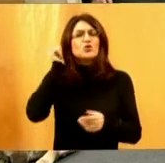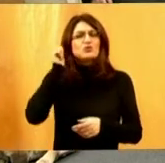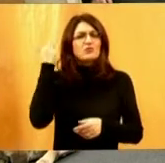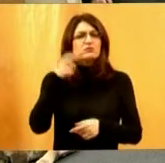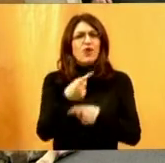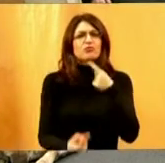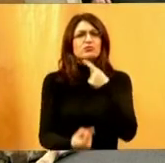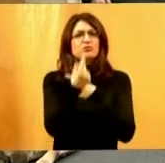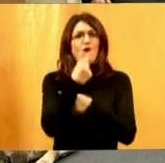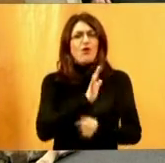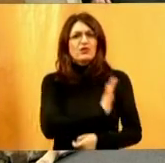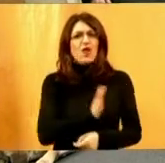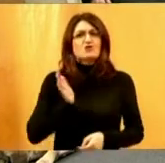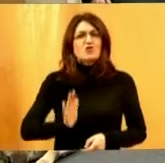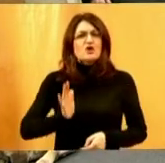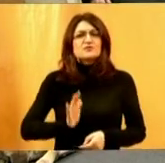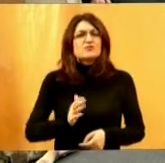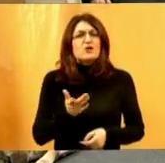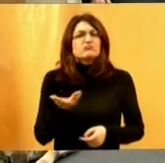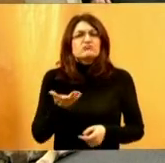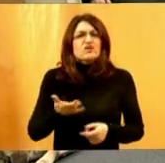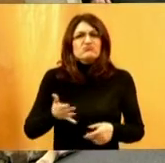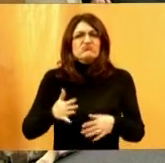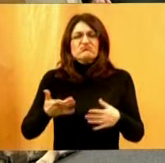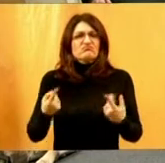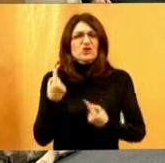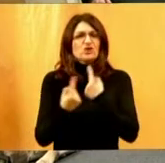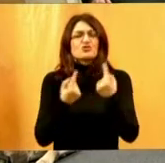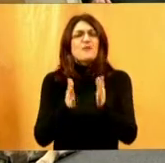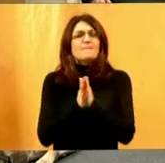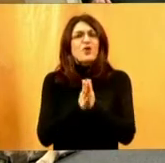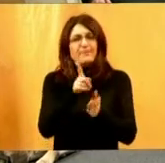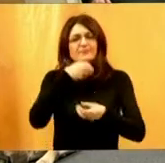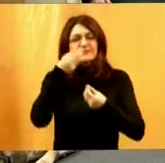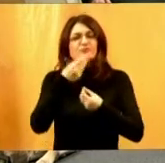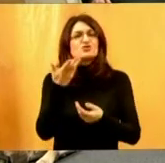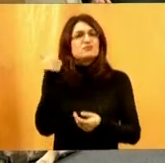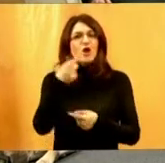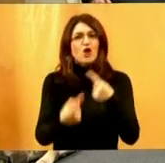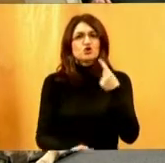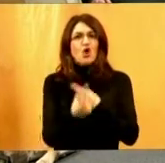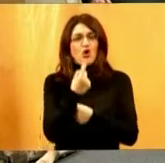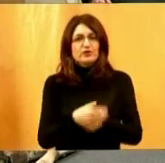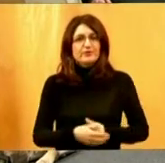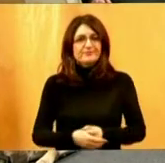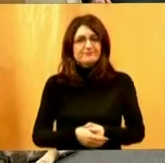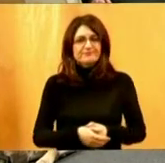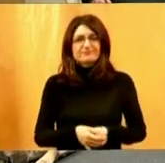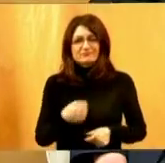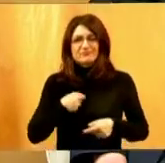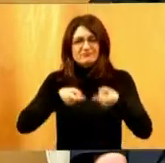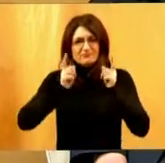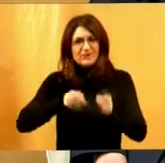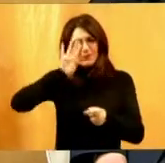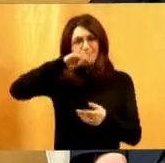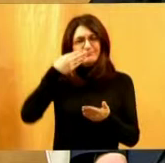doživlja što je gospođa Katalenić, mira naša, imala u tramvaju. Molim vas, hoćete mi ga ispričati. Pa zaista moram priznati